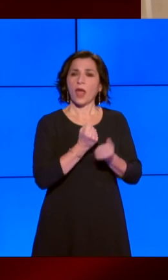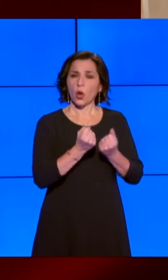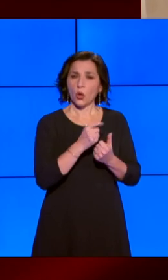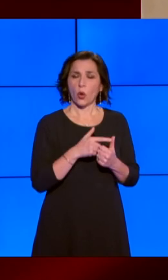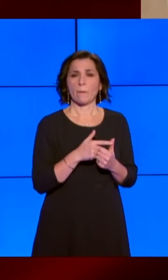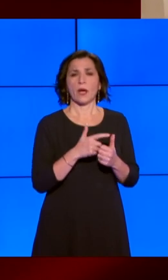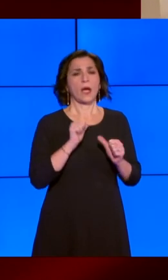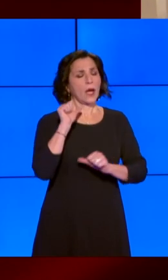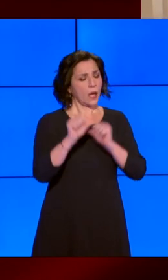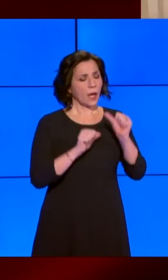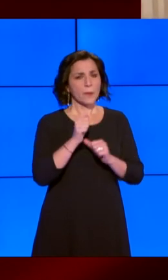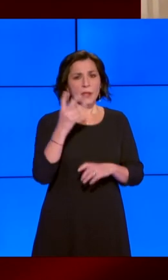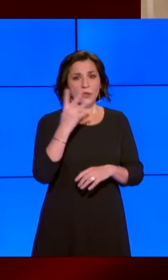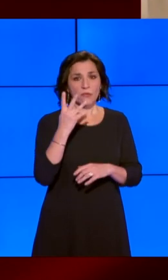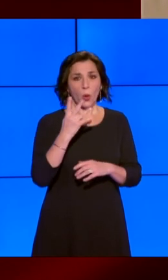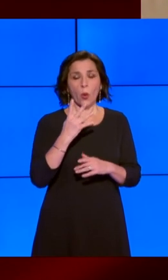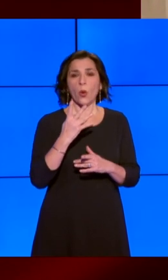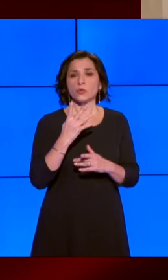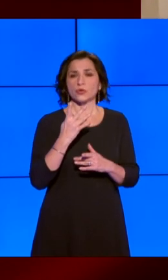tanto veloci quanto impetuosi.